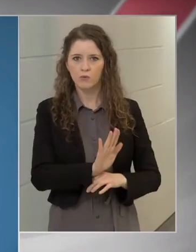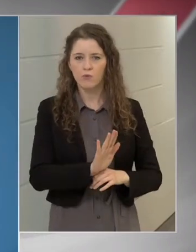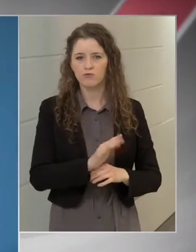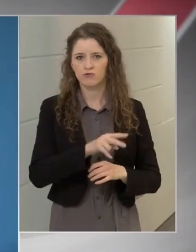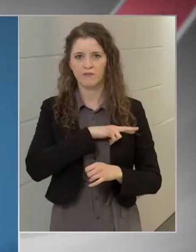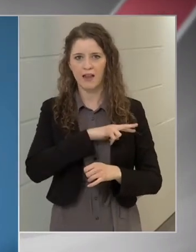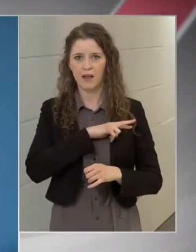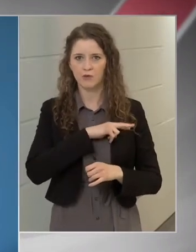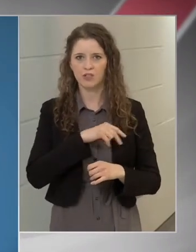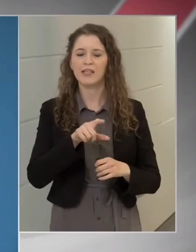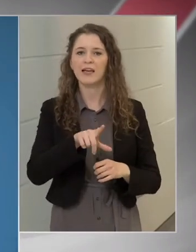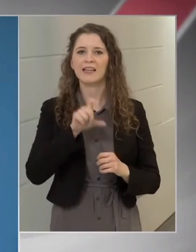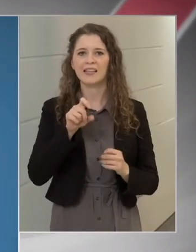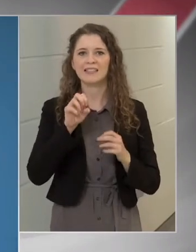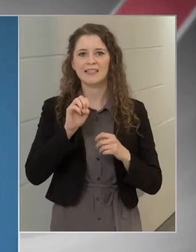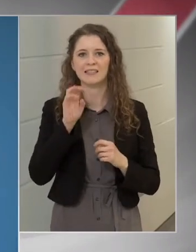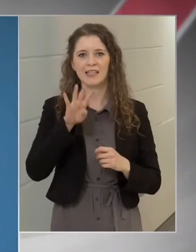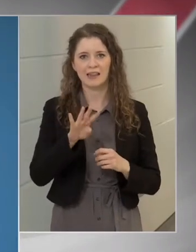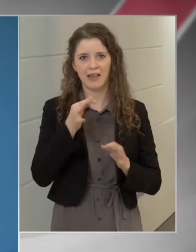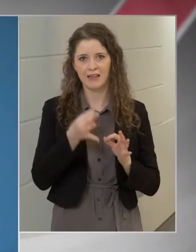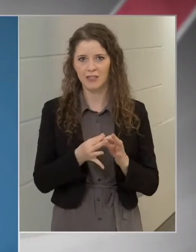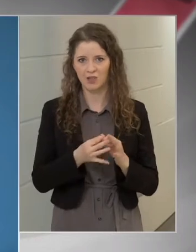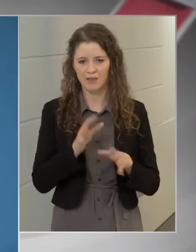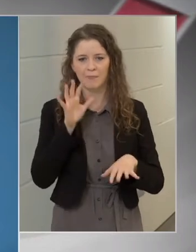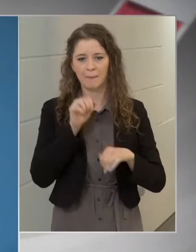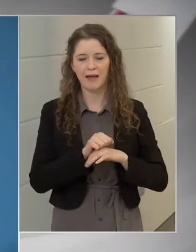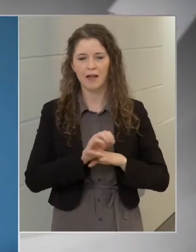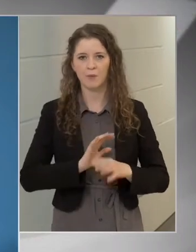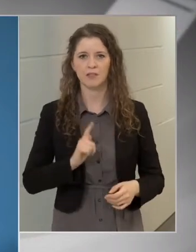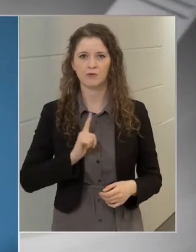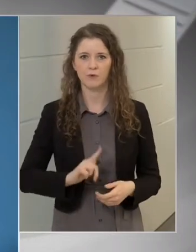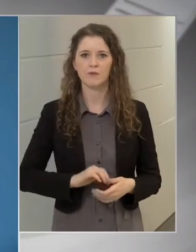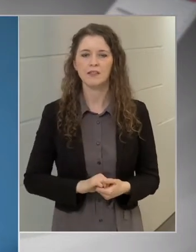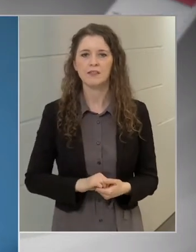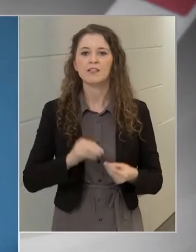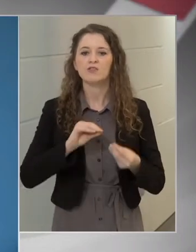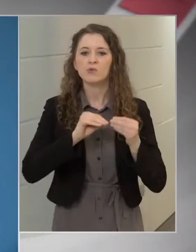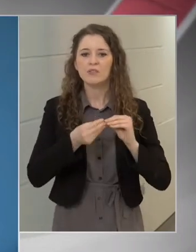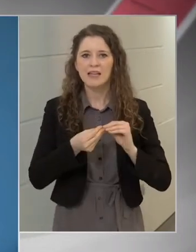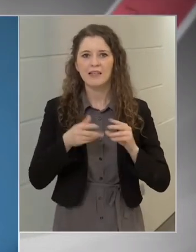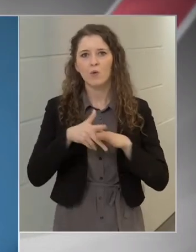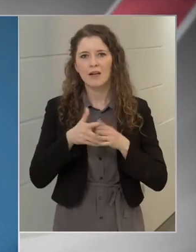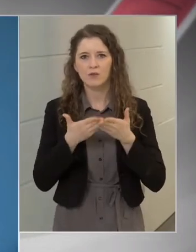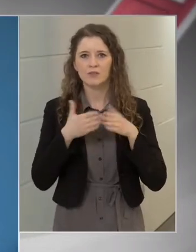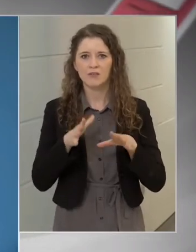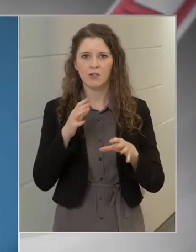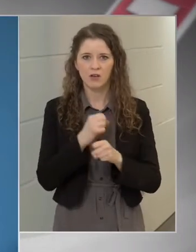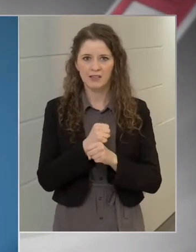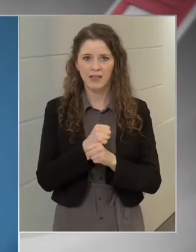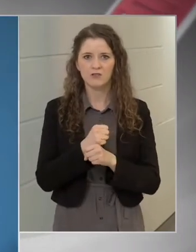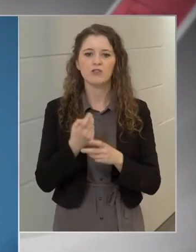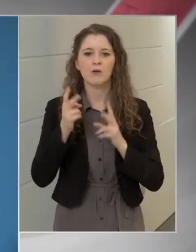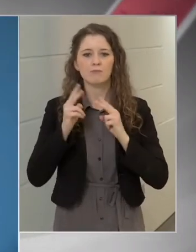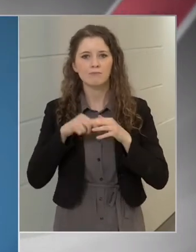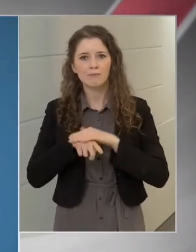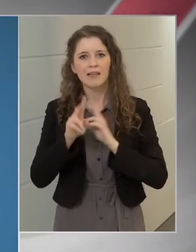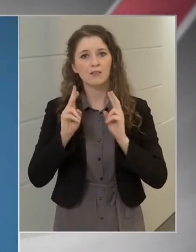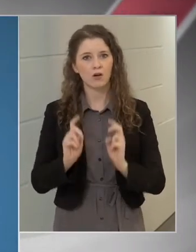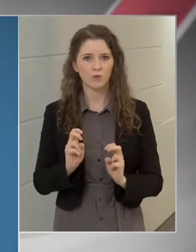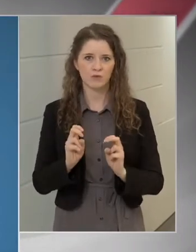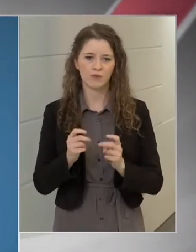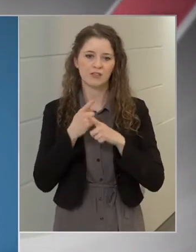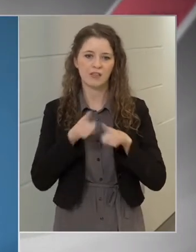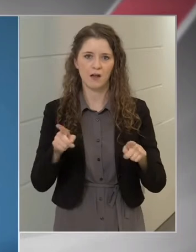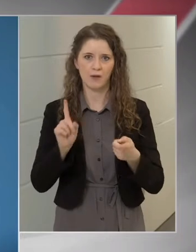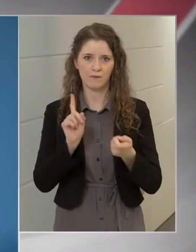tulajdonos felelőssége 214 esetben volt megállapítható, míg az üzletek korlátozott nyitvatartására, illetve a bentartózkodás tilalmára